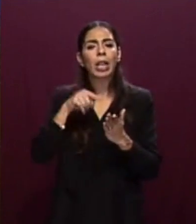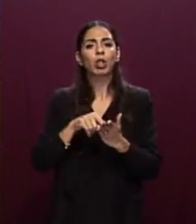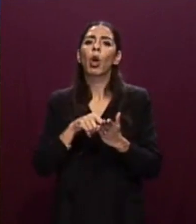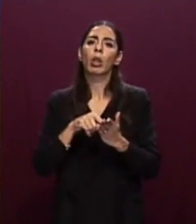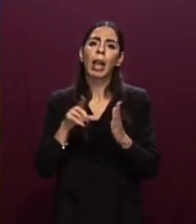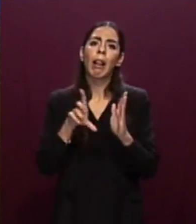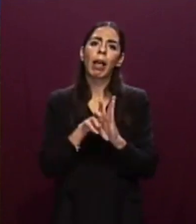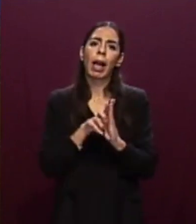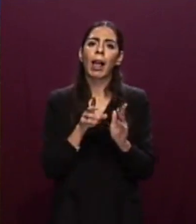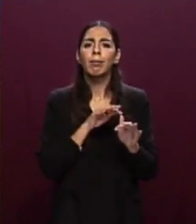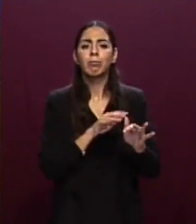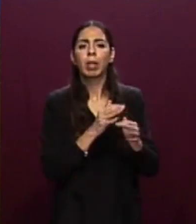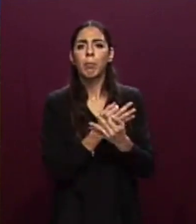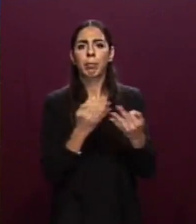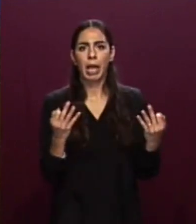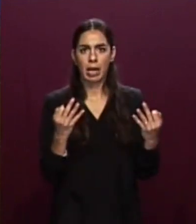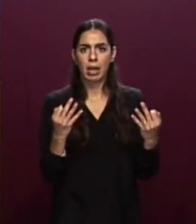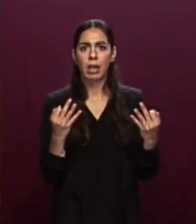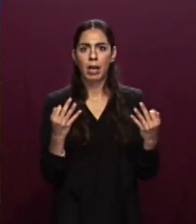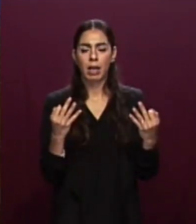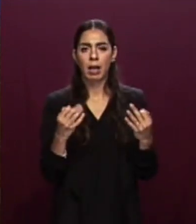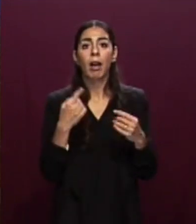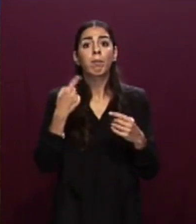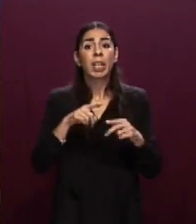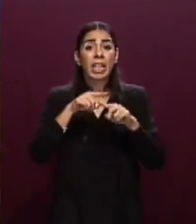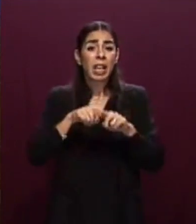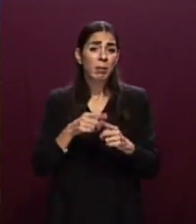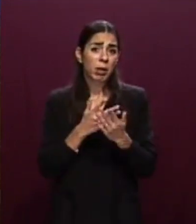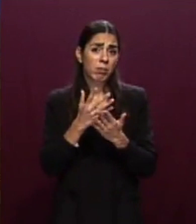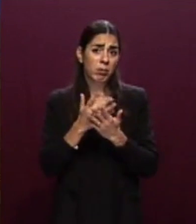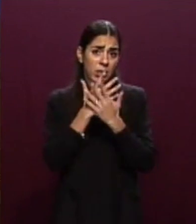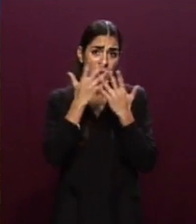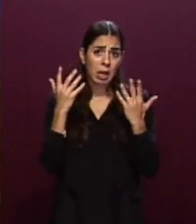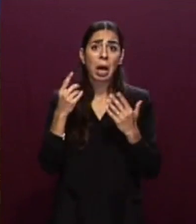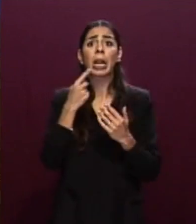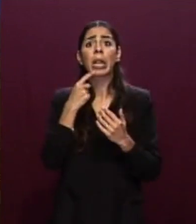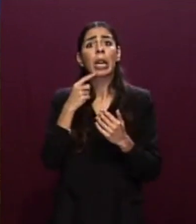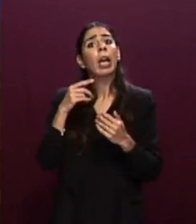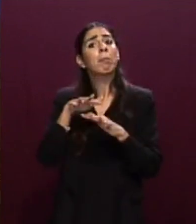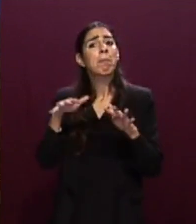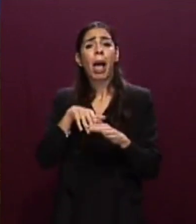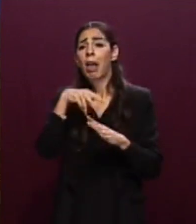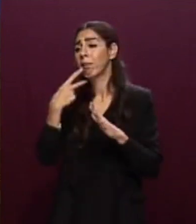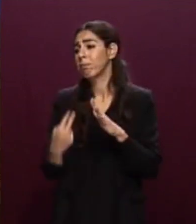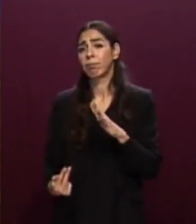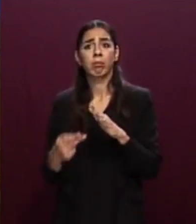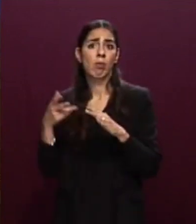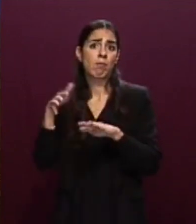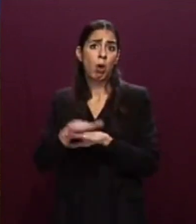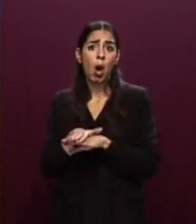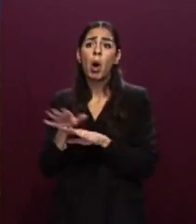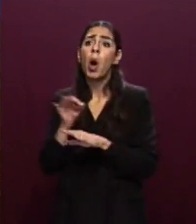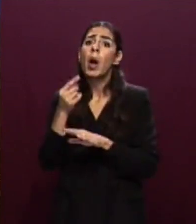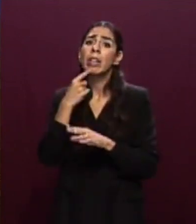legalità. A testimoniarlo non ci sono soltanto i morti in mare, ma anche chi, sopravvissuto, si ritrova schiavo, costretto a